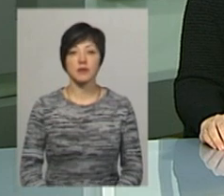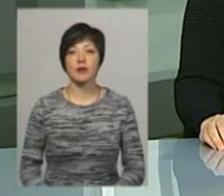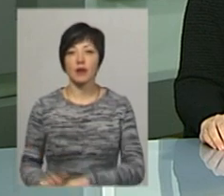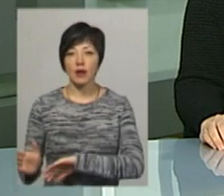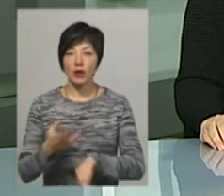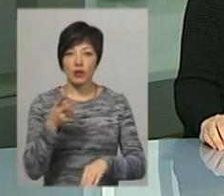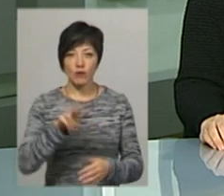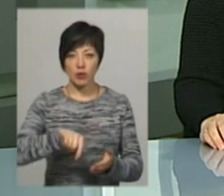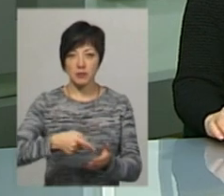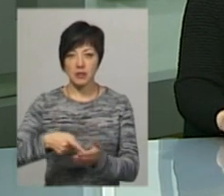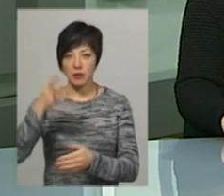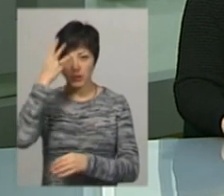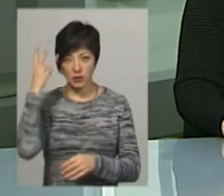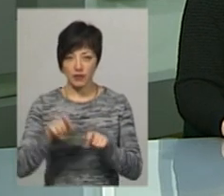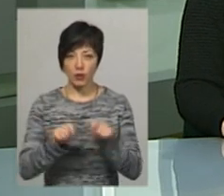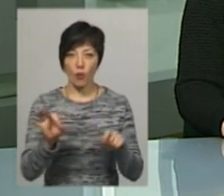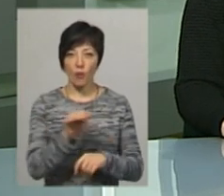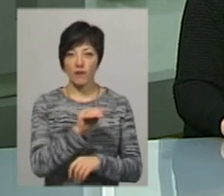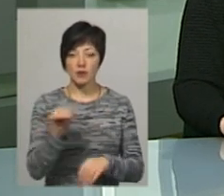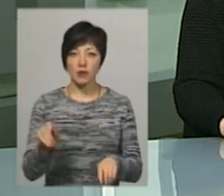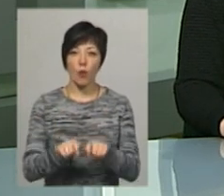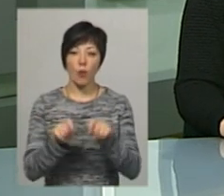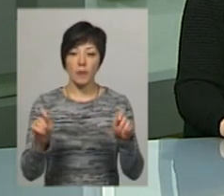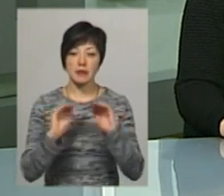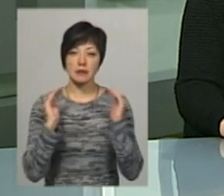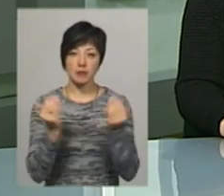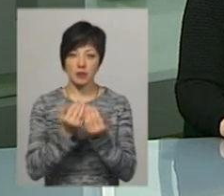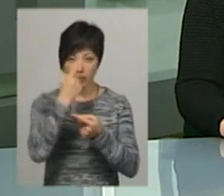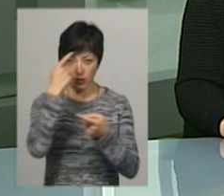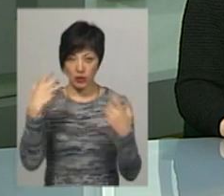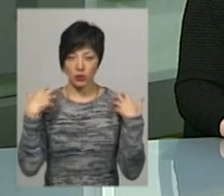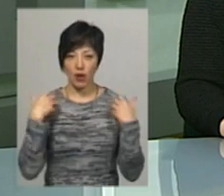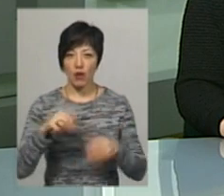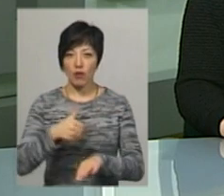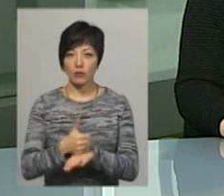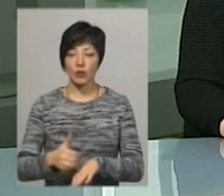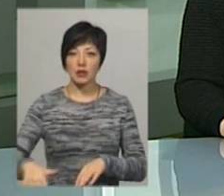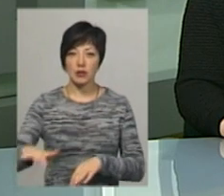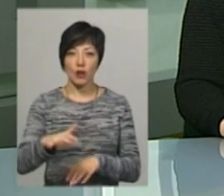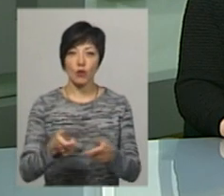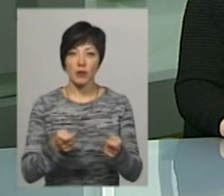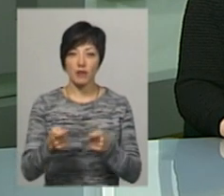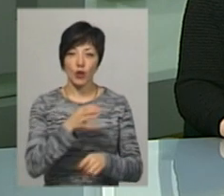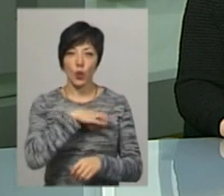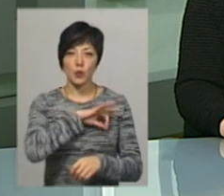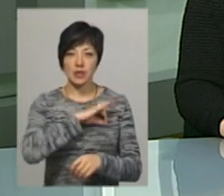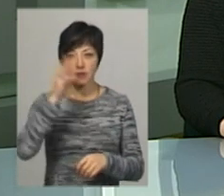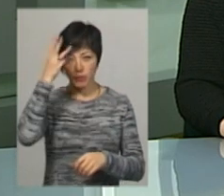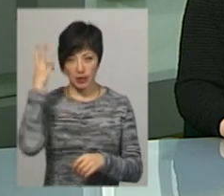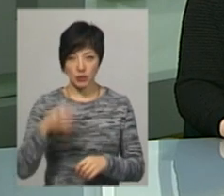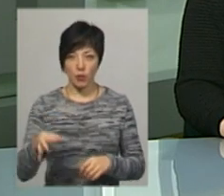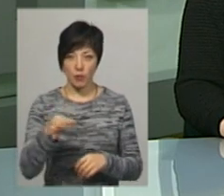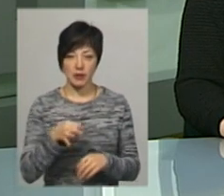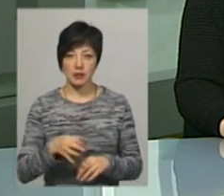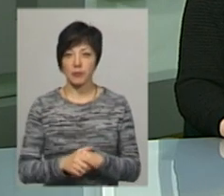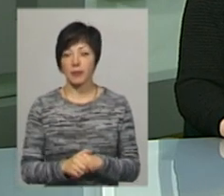двох містах Хмельниччини відкриють офіси OpenSpace. Про це повідомляє начальник головного територіального управління юстиції у Хмельницькій області Віктор